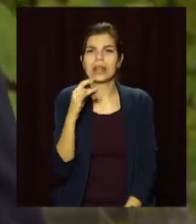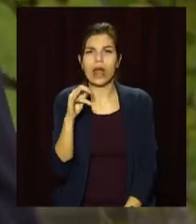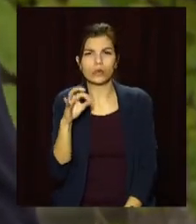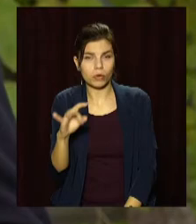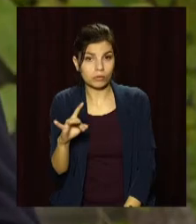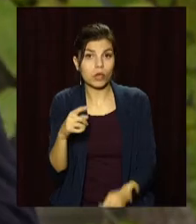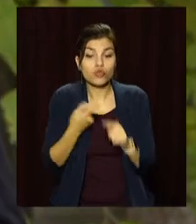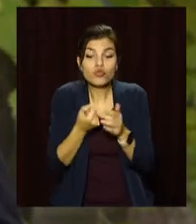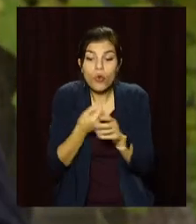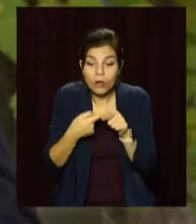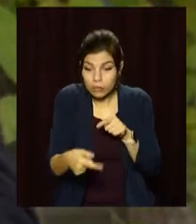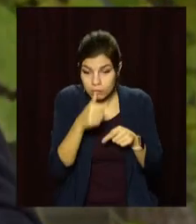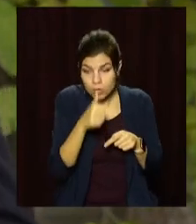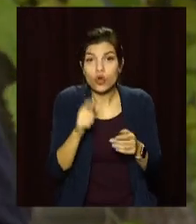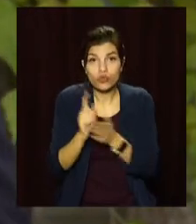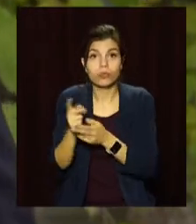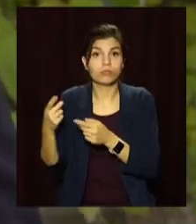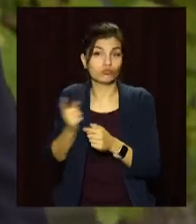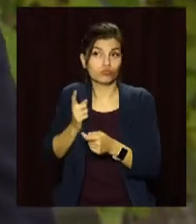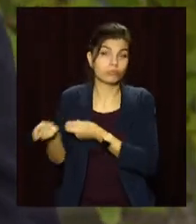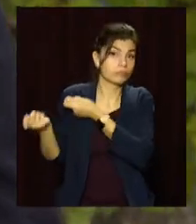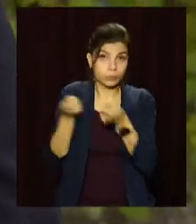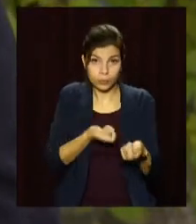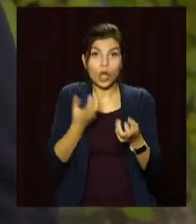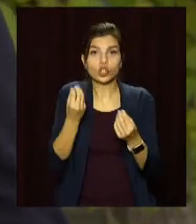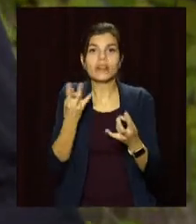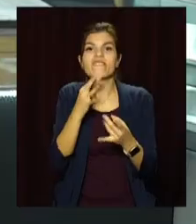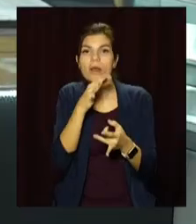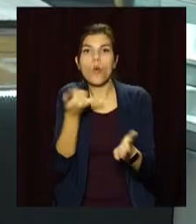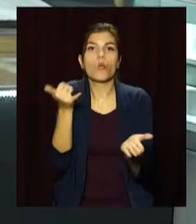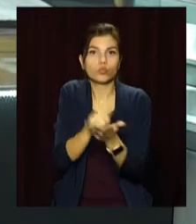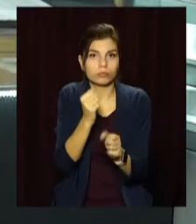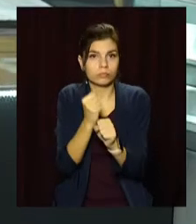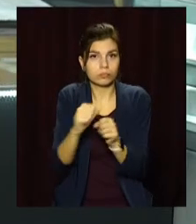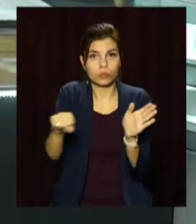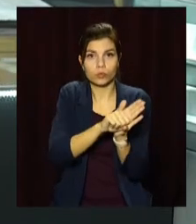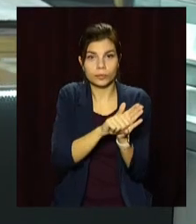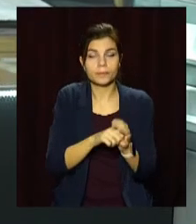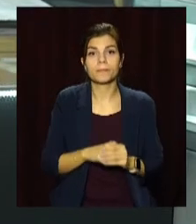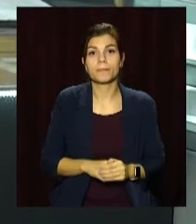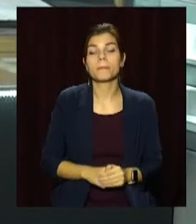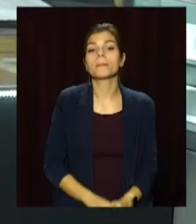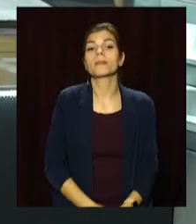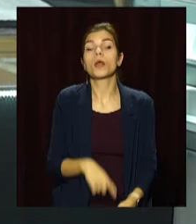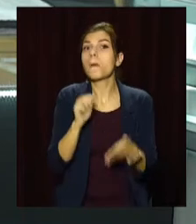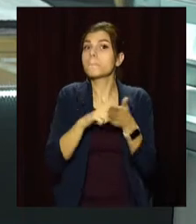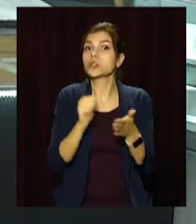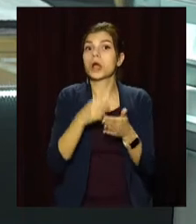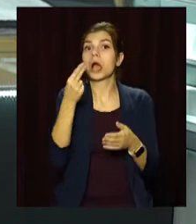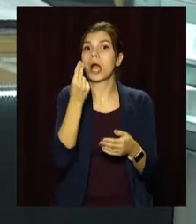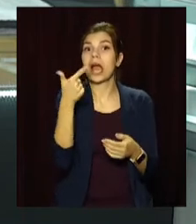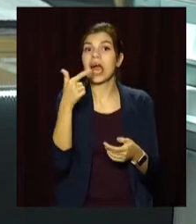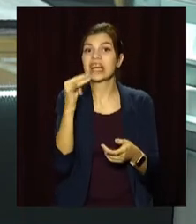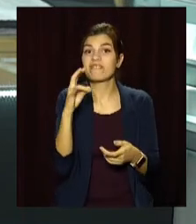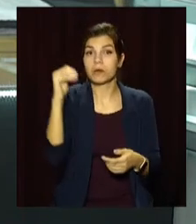місяця. Вони мають приїхати, ще буде певний час на їх встановлення. Одна з причин падіння гривні – пандемія.